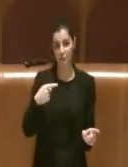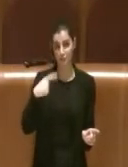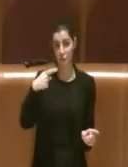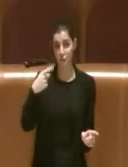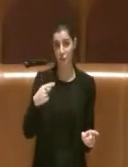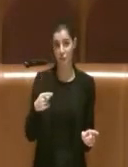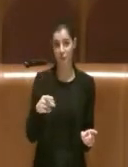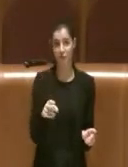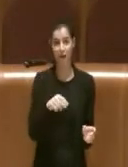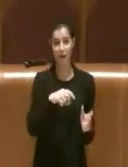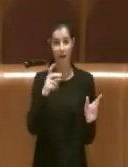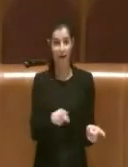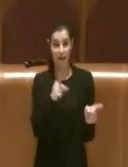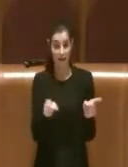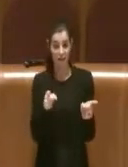registrata.